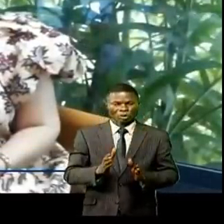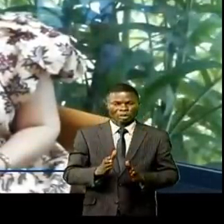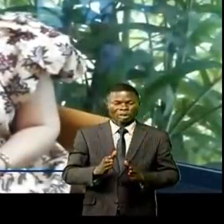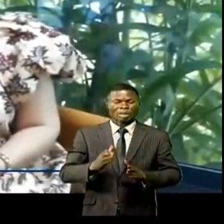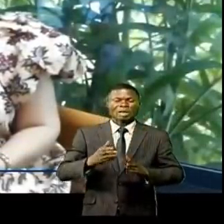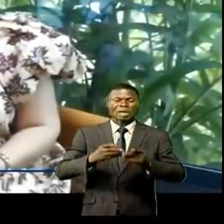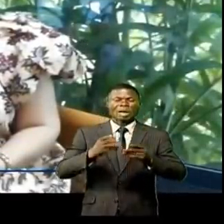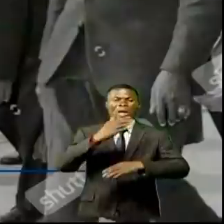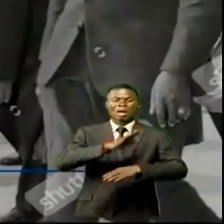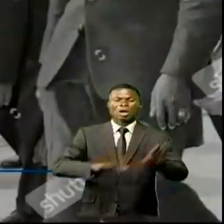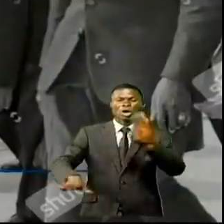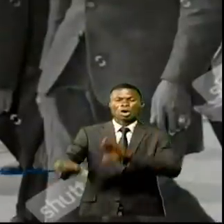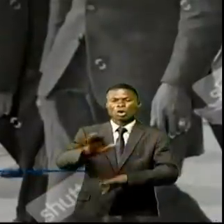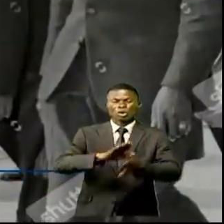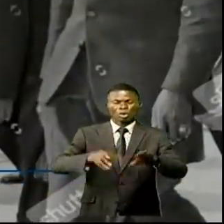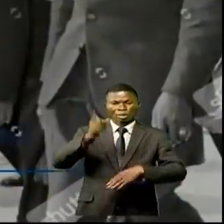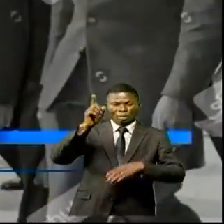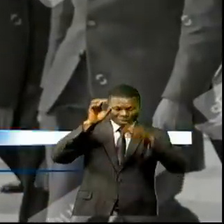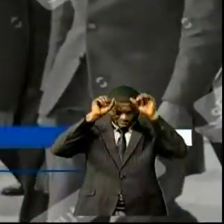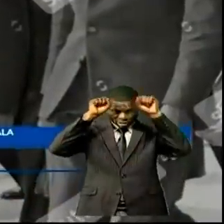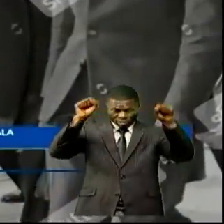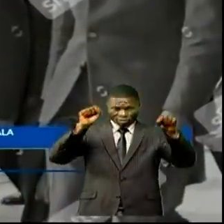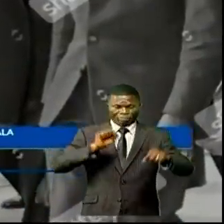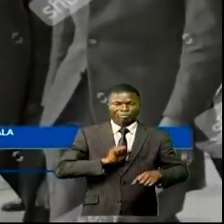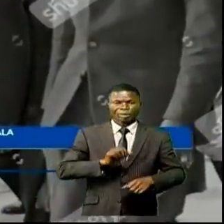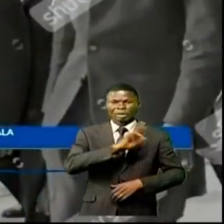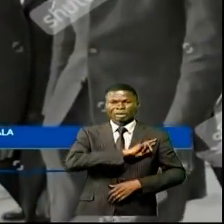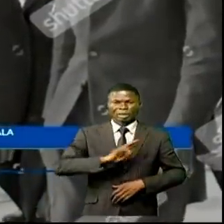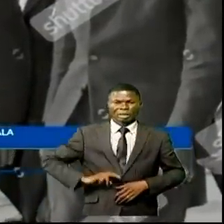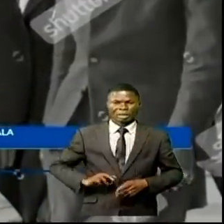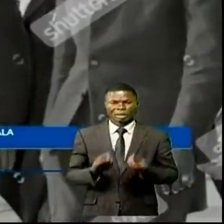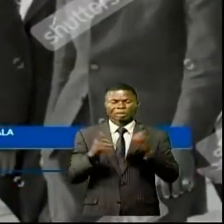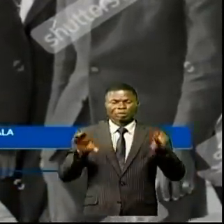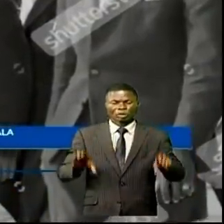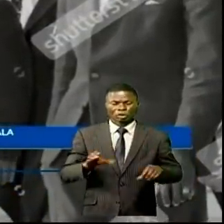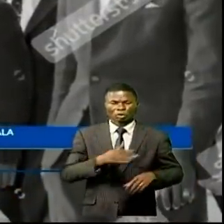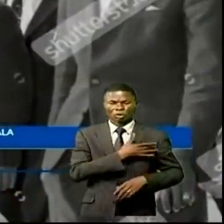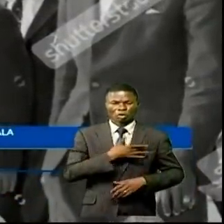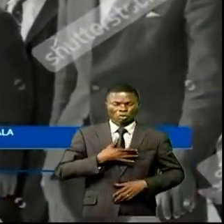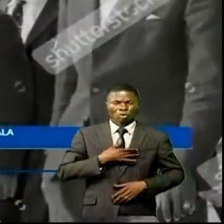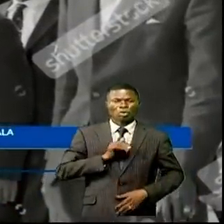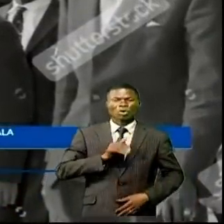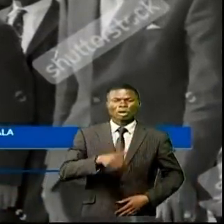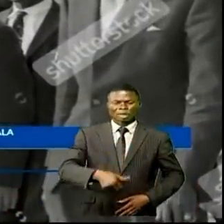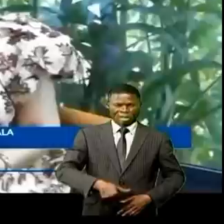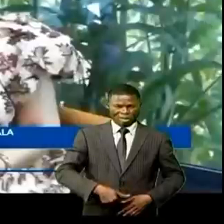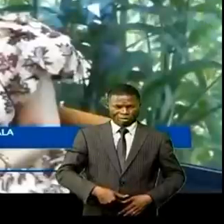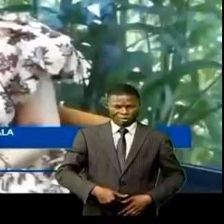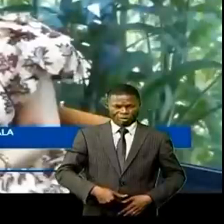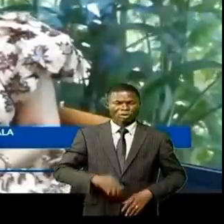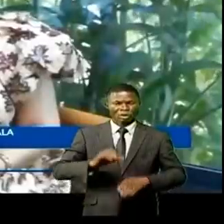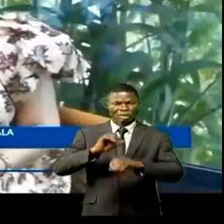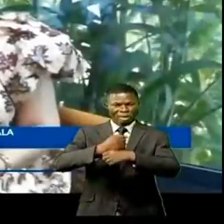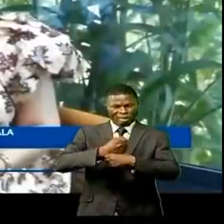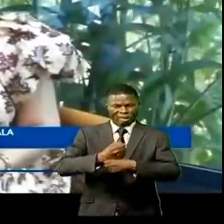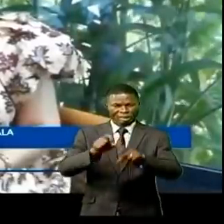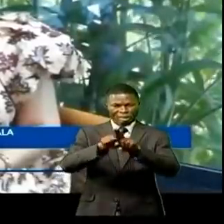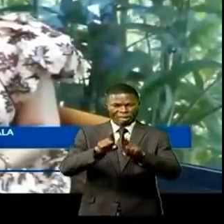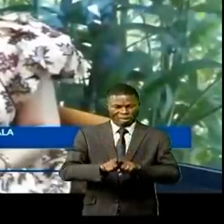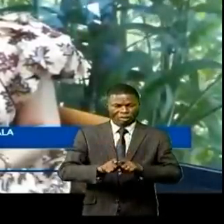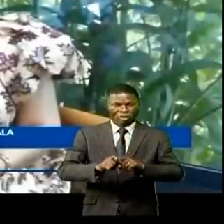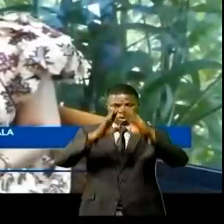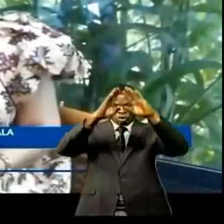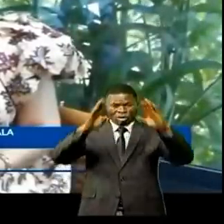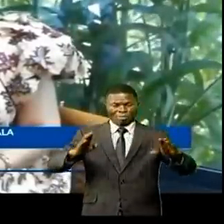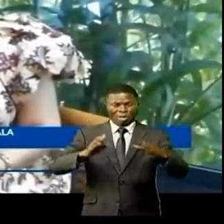du premier président de la République démocratique du Congo et la création d'un musée